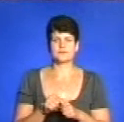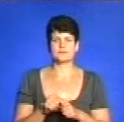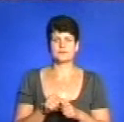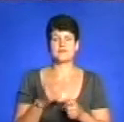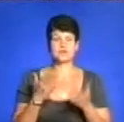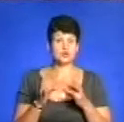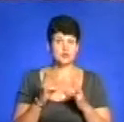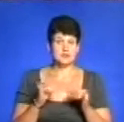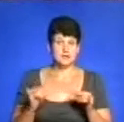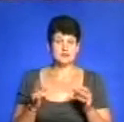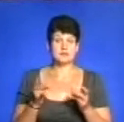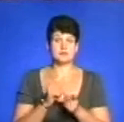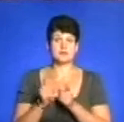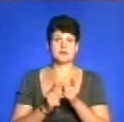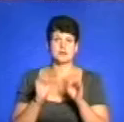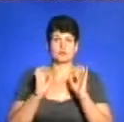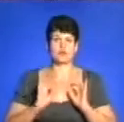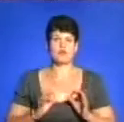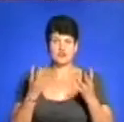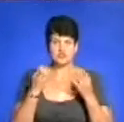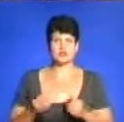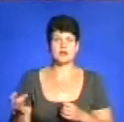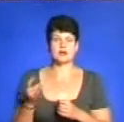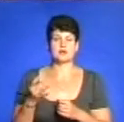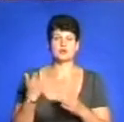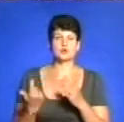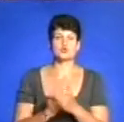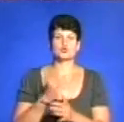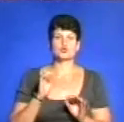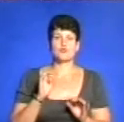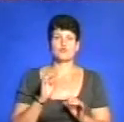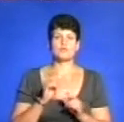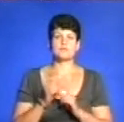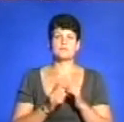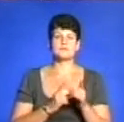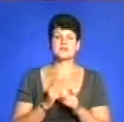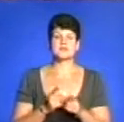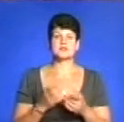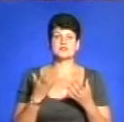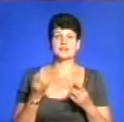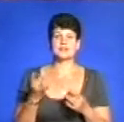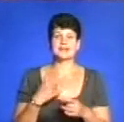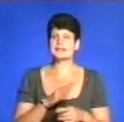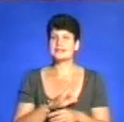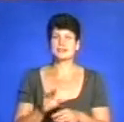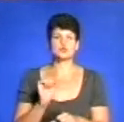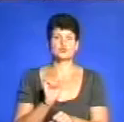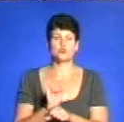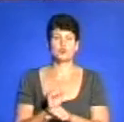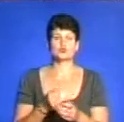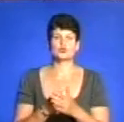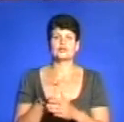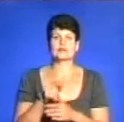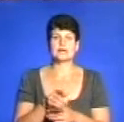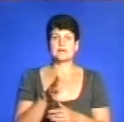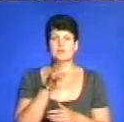Якщо ні, вважається, мене пророщалися. Знову зміняти проєкту. Якщо ні, ще раз, я не зупинюся. Тих час пір, поки